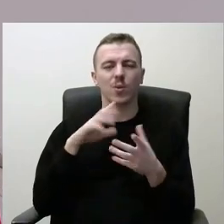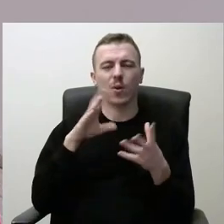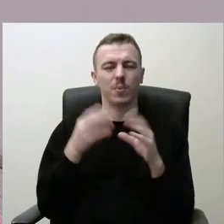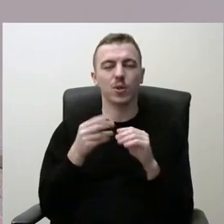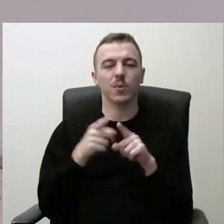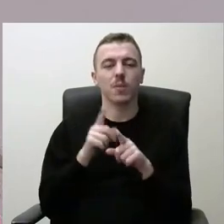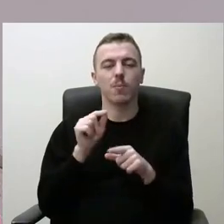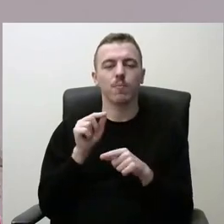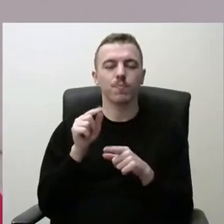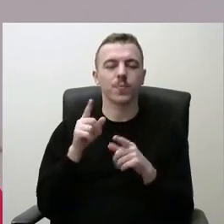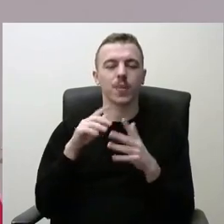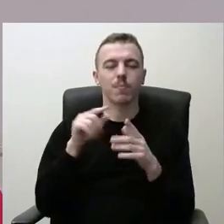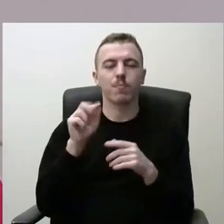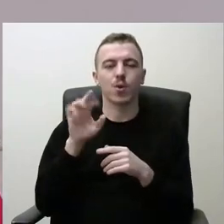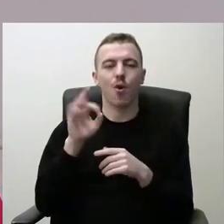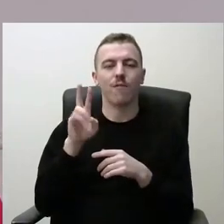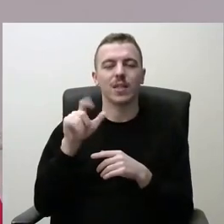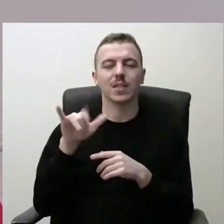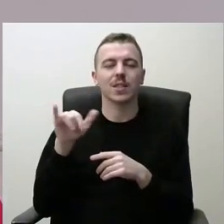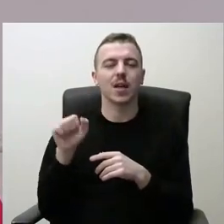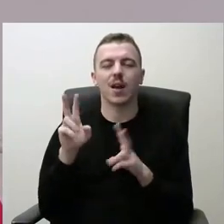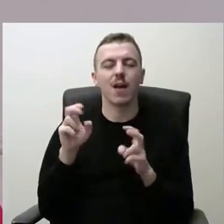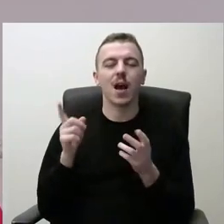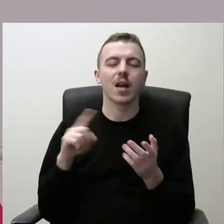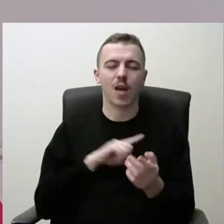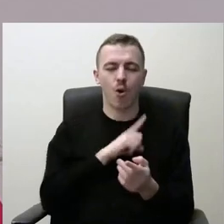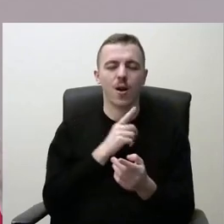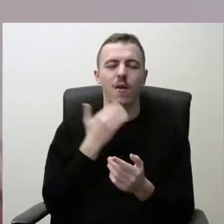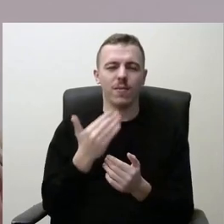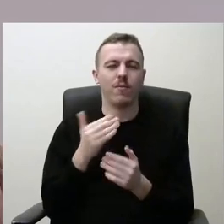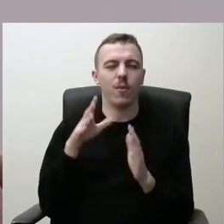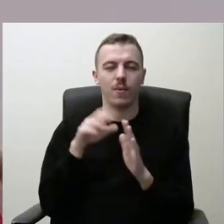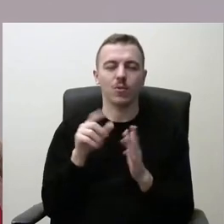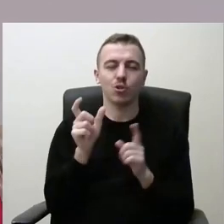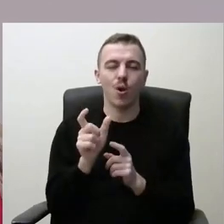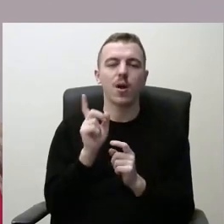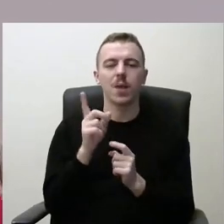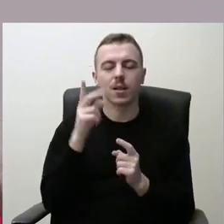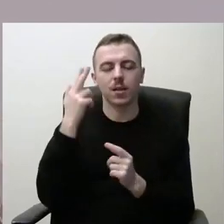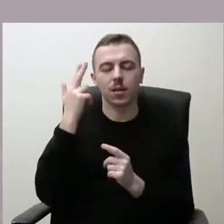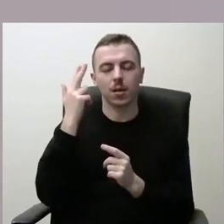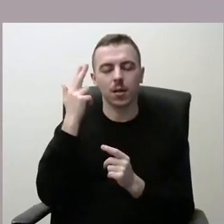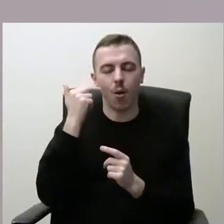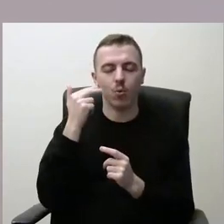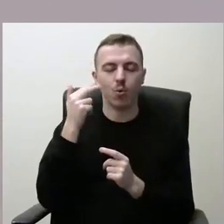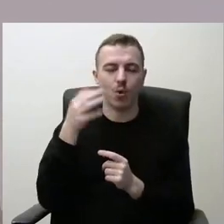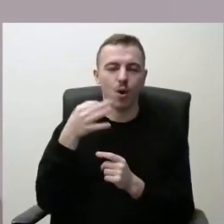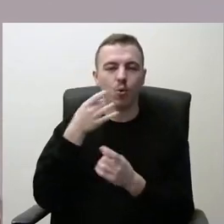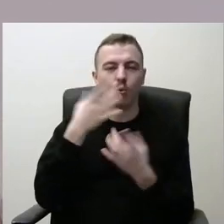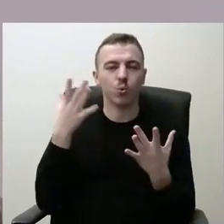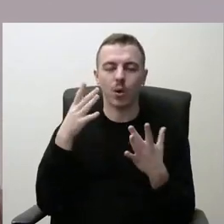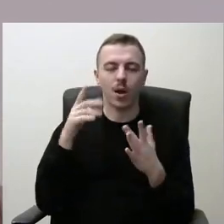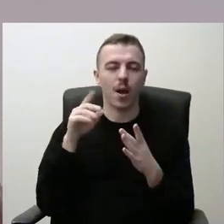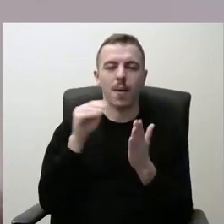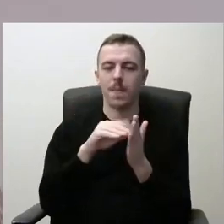provincija būtų tik geografinis apibrėžimas, bet ne Kauno rajono kultūros apibūdinimas. Jeigu žiūrėti